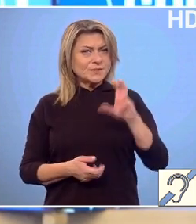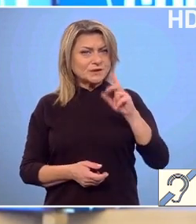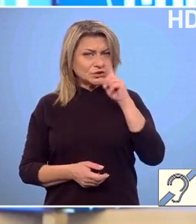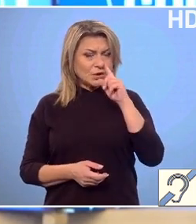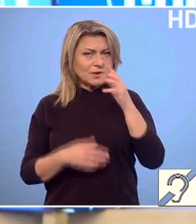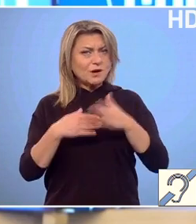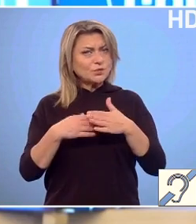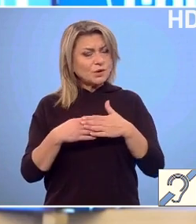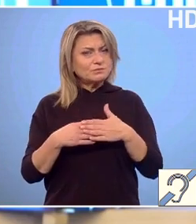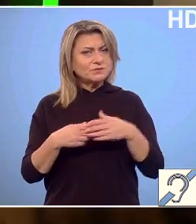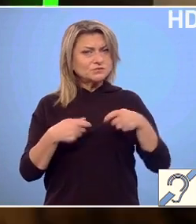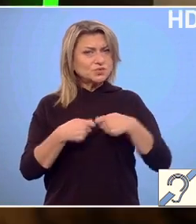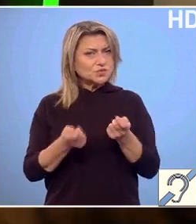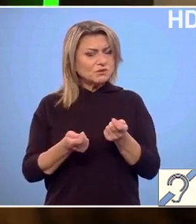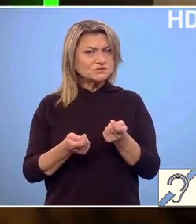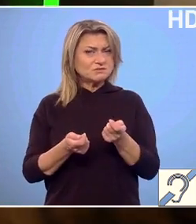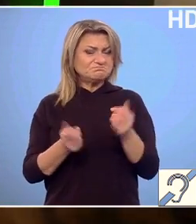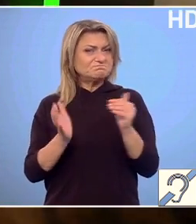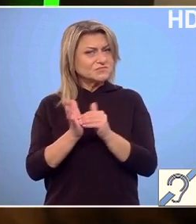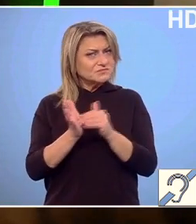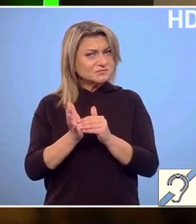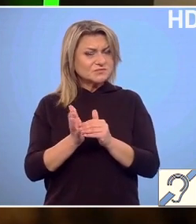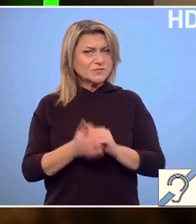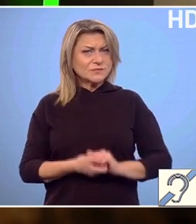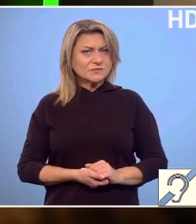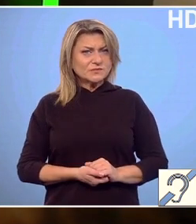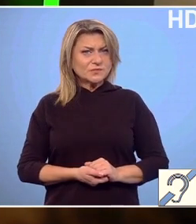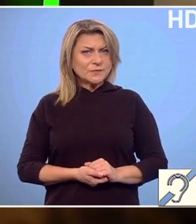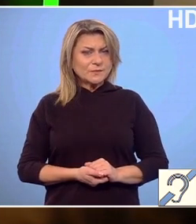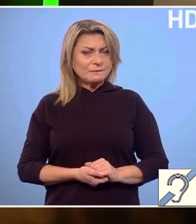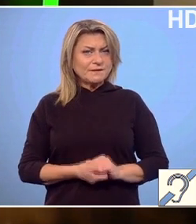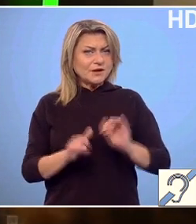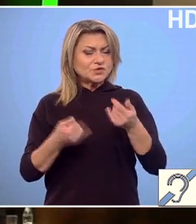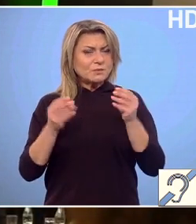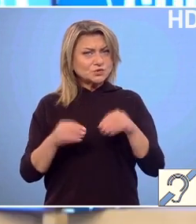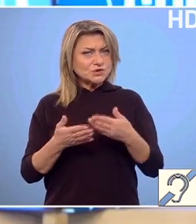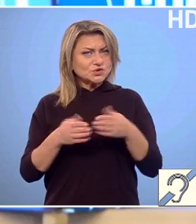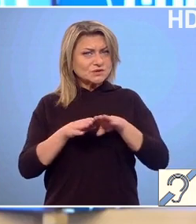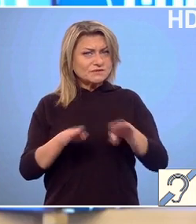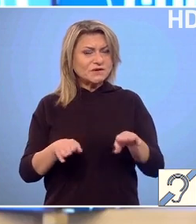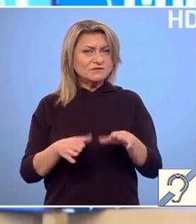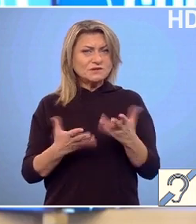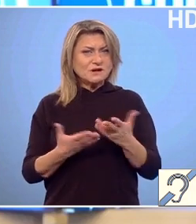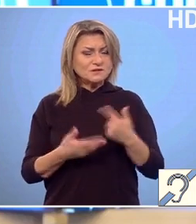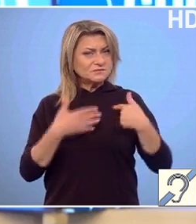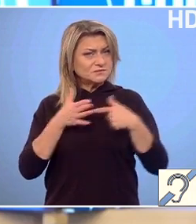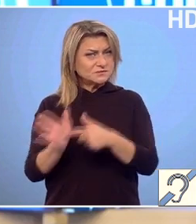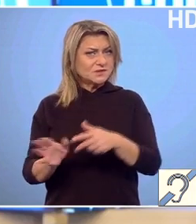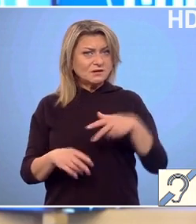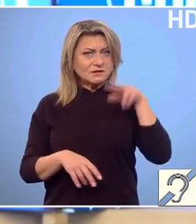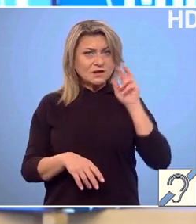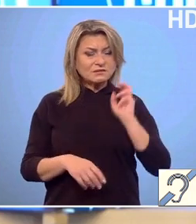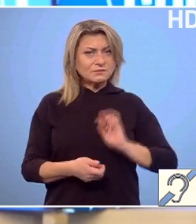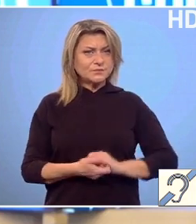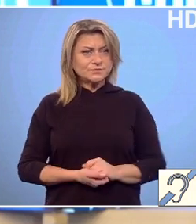cu aproape toată infrastructura necesară. Vom avea instalate aceste reverse vending machines pe care tocmai le-ați prezentat mai devreme